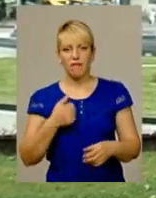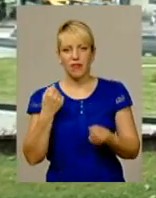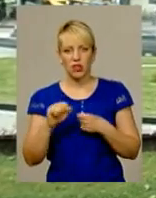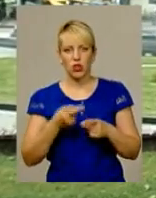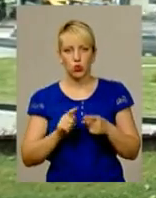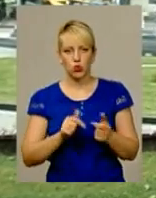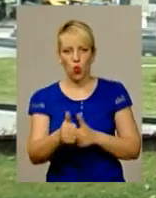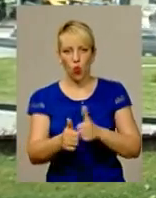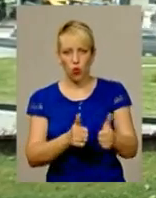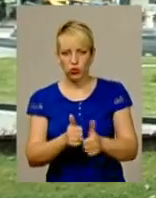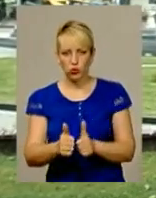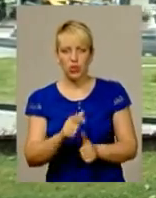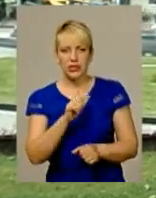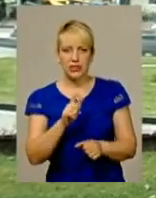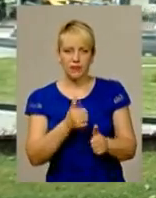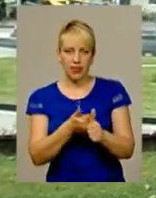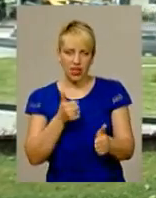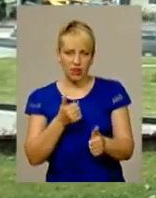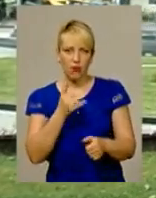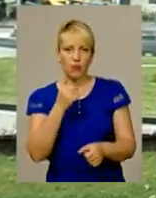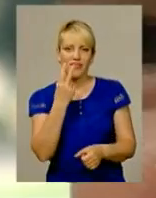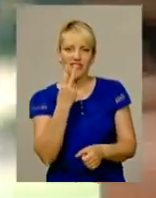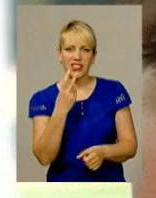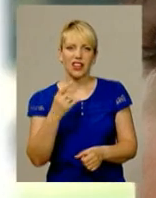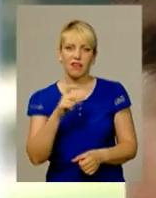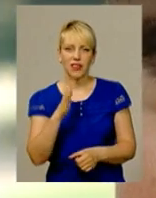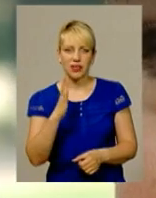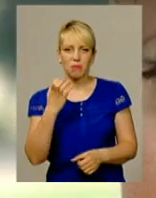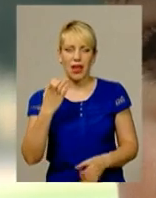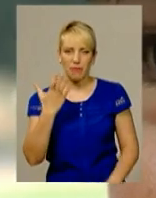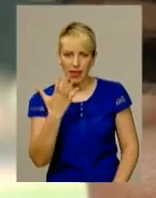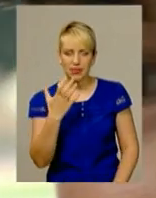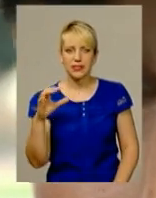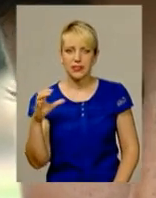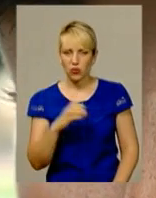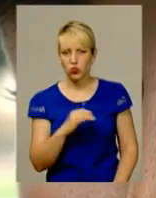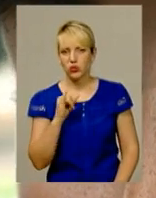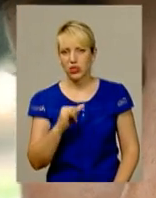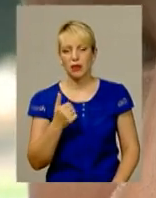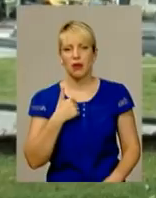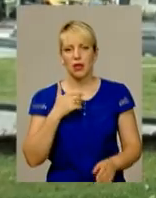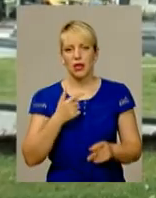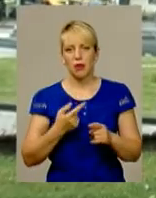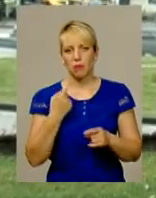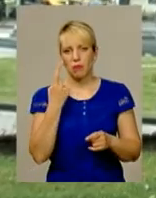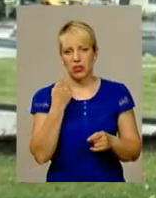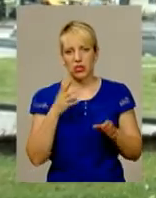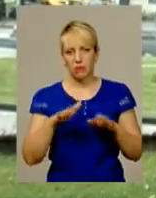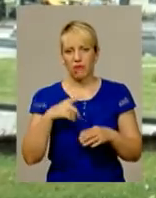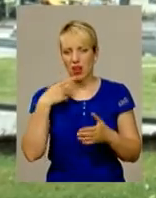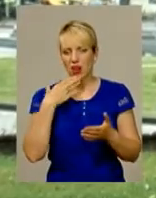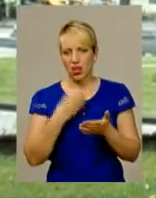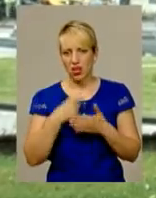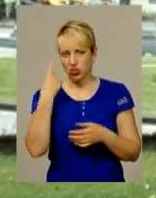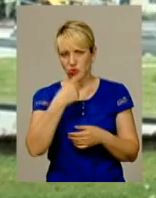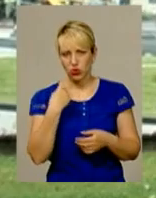гонку з відривом у 2 хвилини та 5 секунд. І після цього етапу я посідала першу сходинку у лічному зачоті,